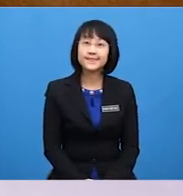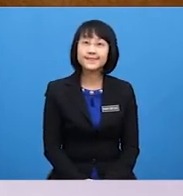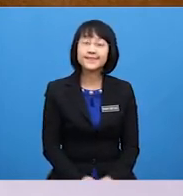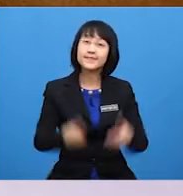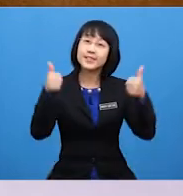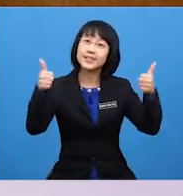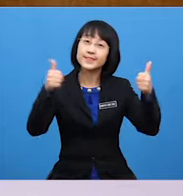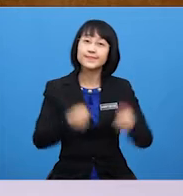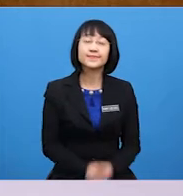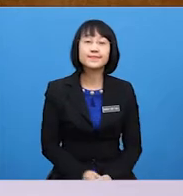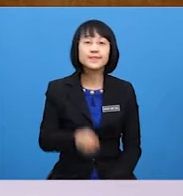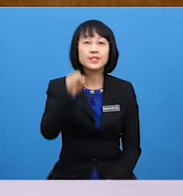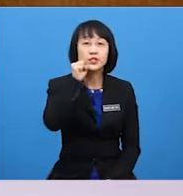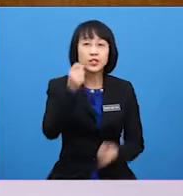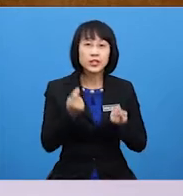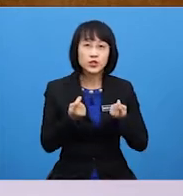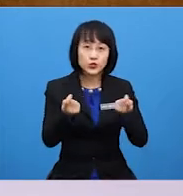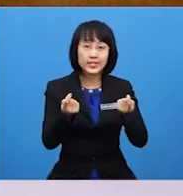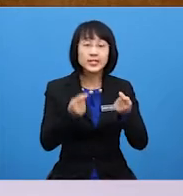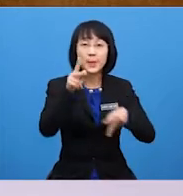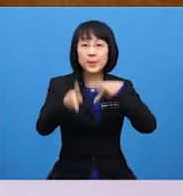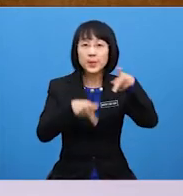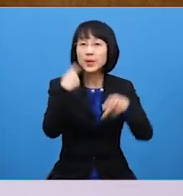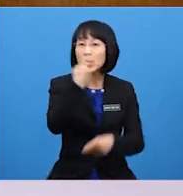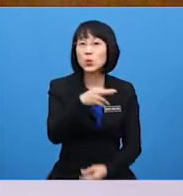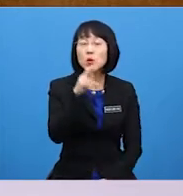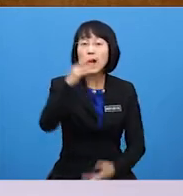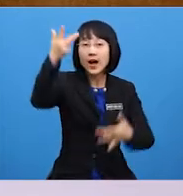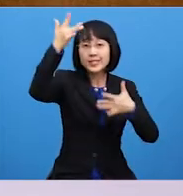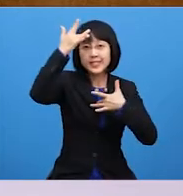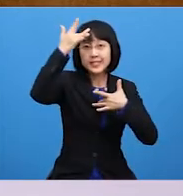Good She treats people Who are sick